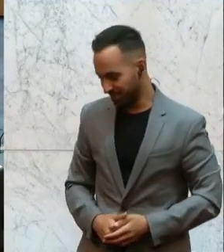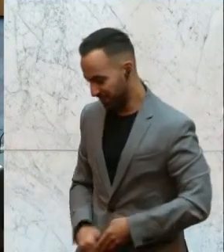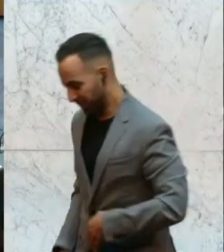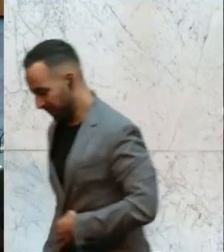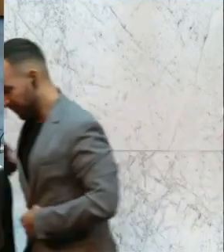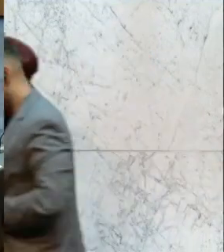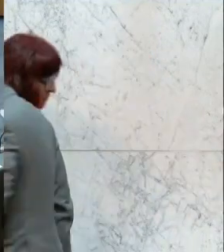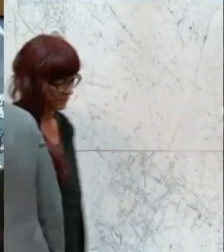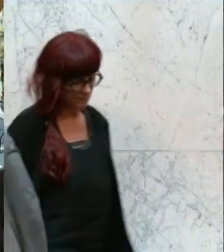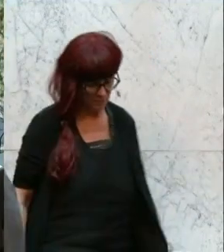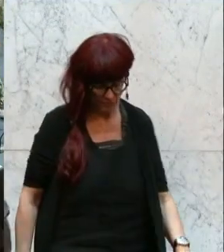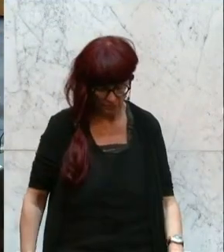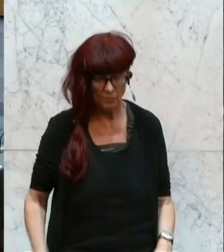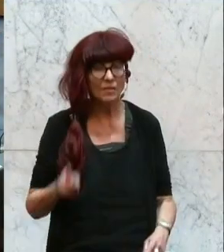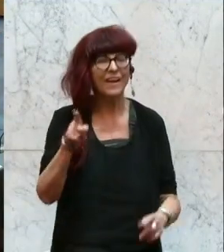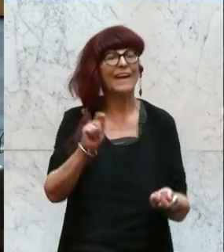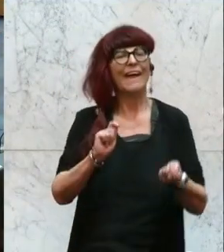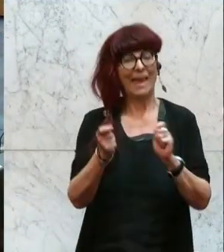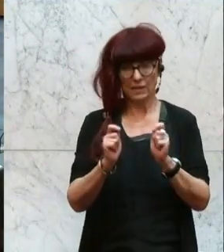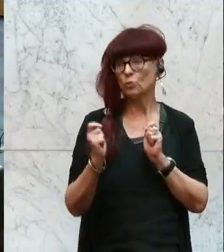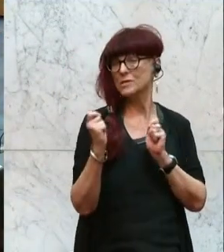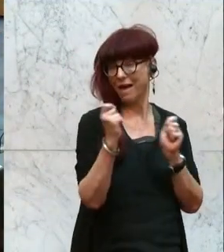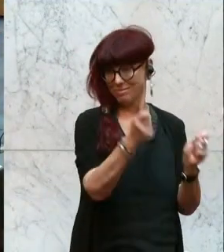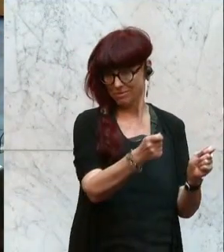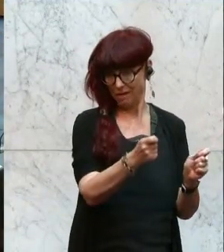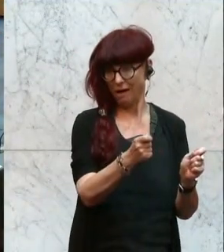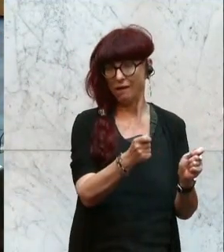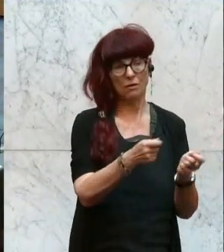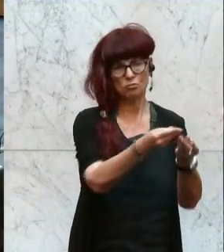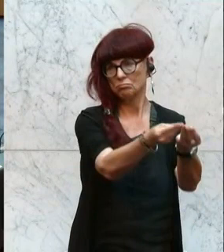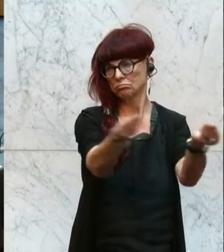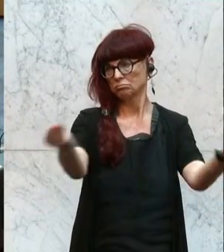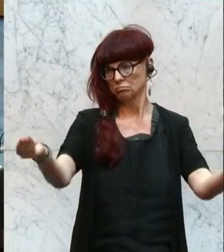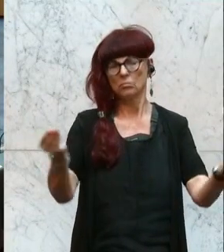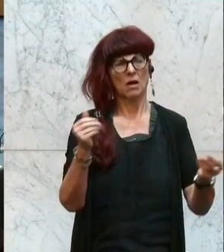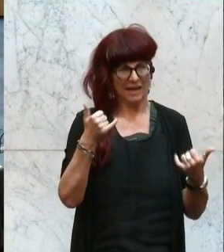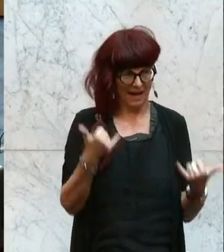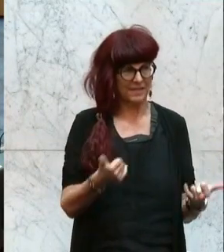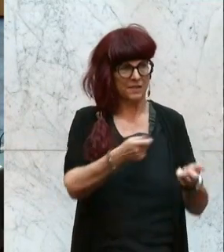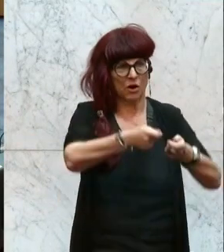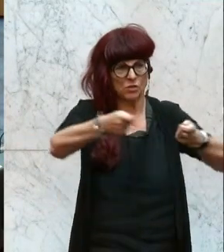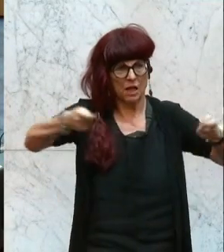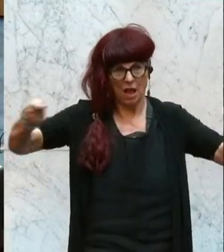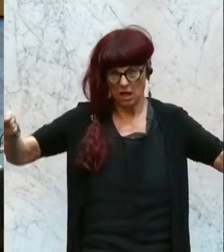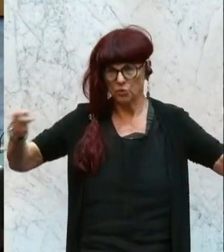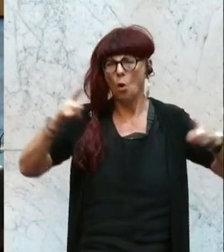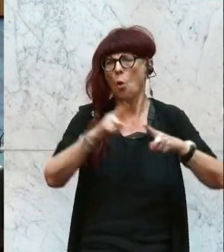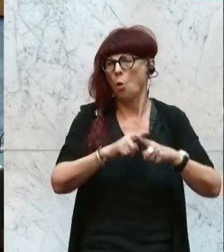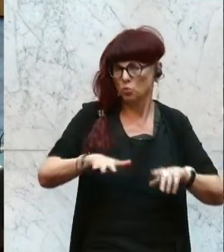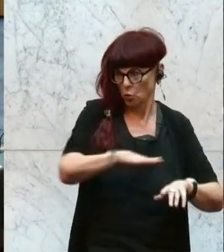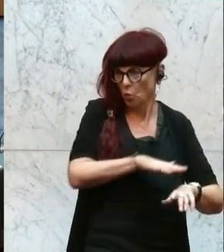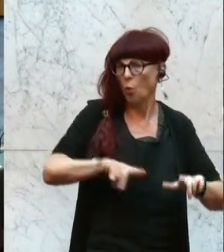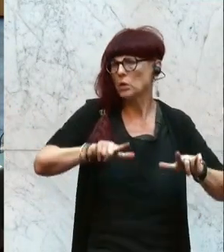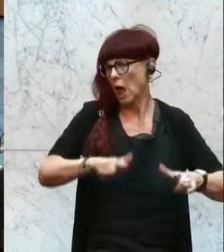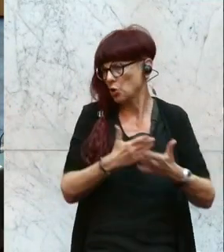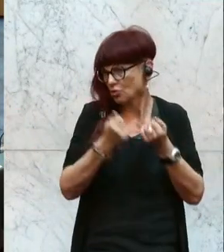Nächste Rednerin ist Dagmar Belakowitsch, Sozialsprecherin der Freiheitlichen. In den Grundzügen wurde er